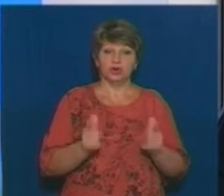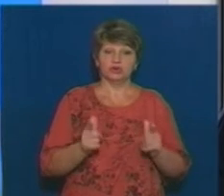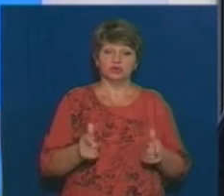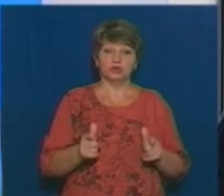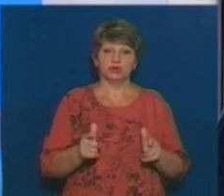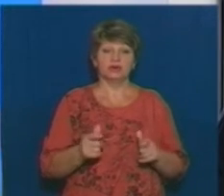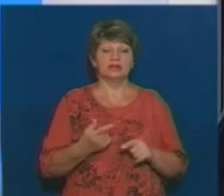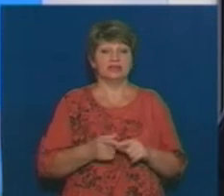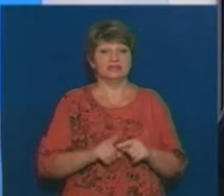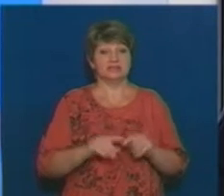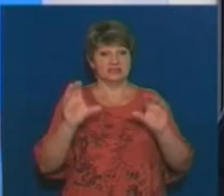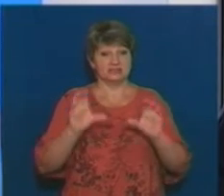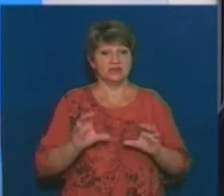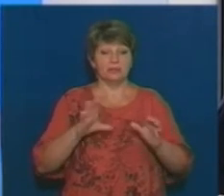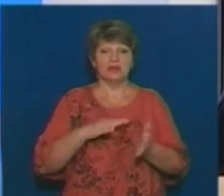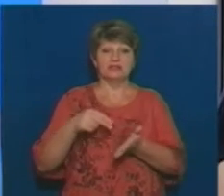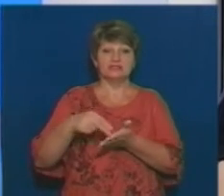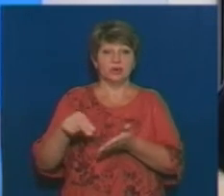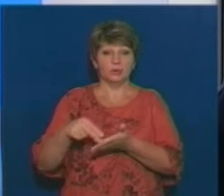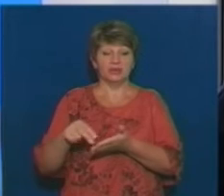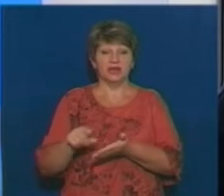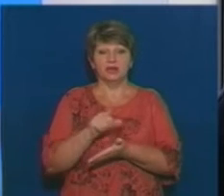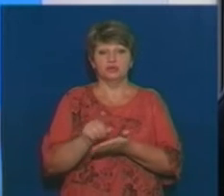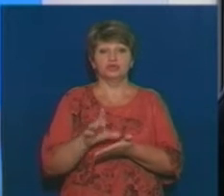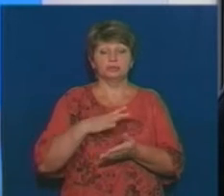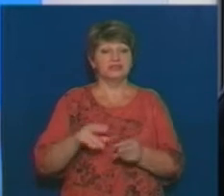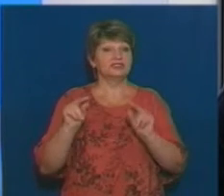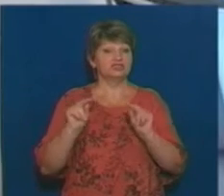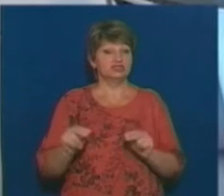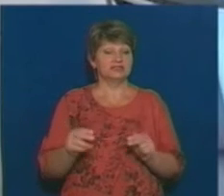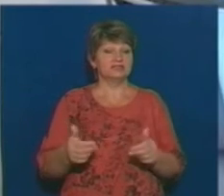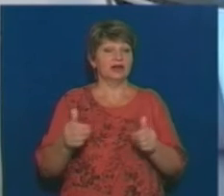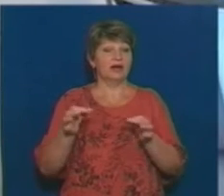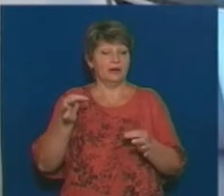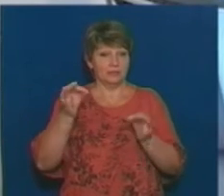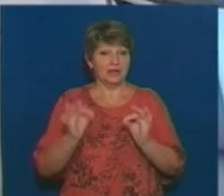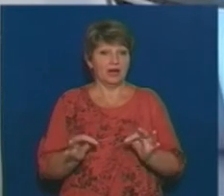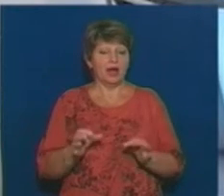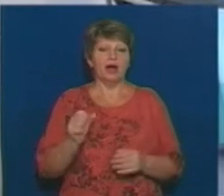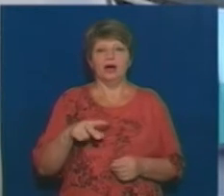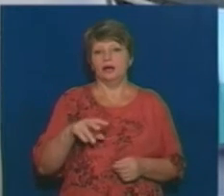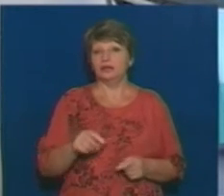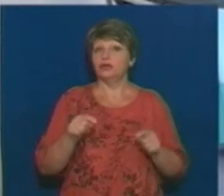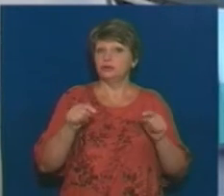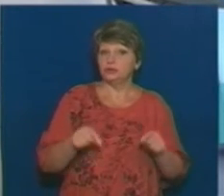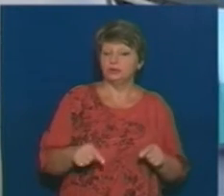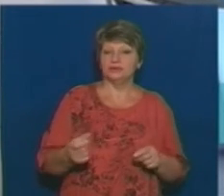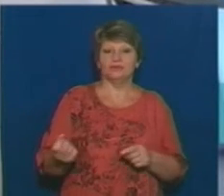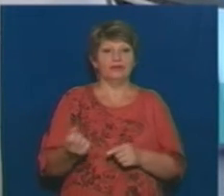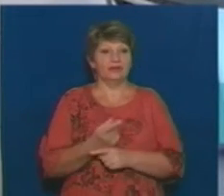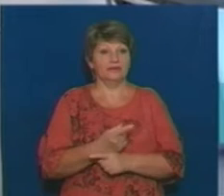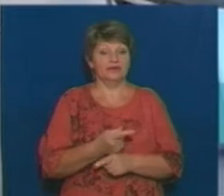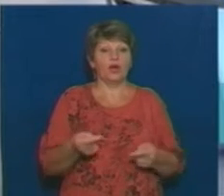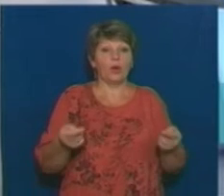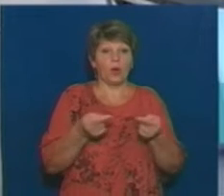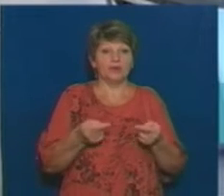лотам, було окремо оголошення закупівлі, ніби все мало відбутися чесно, конкурентно і прозоро, Але і тут виникають Які конкретні факти,